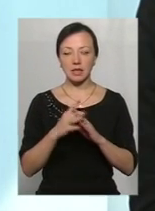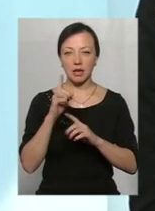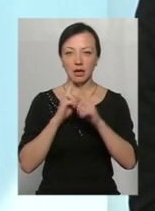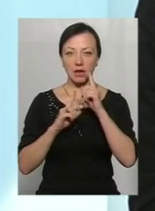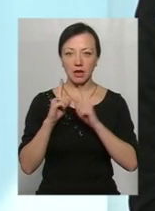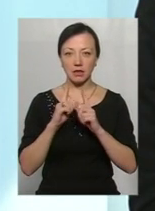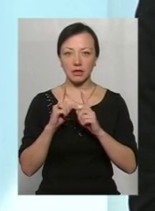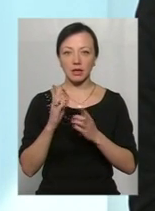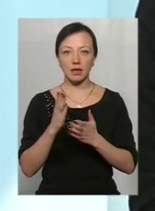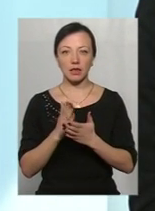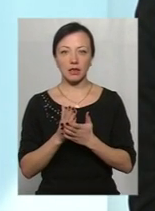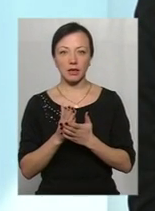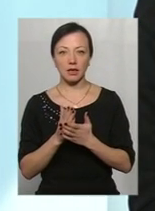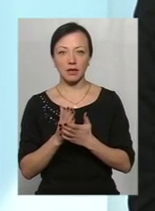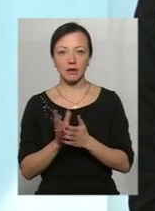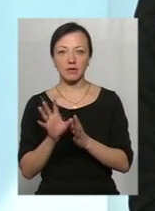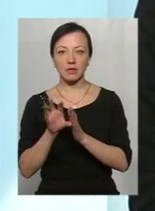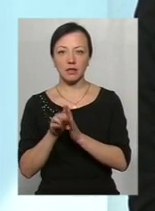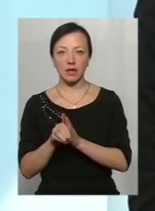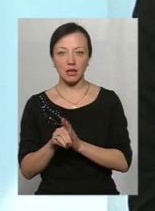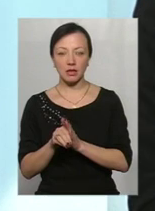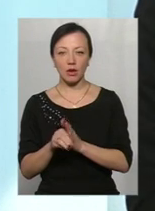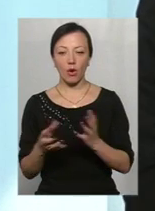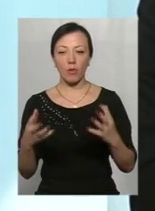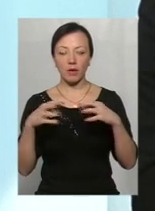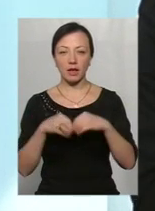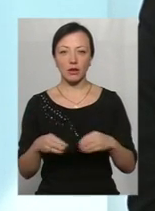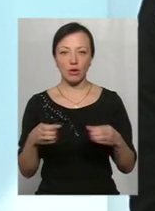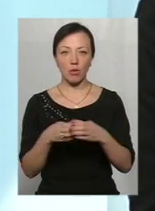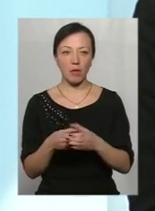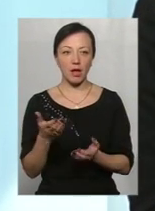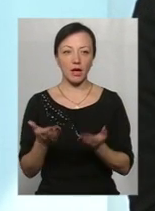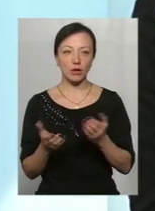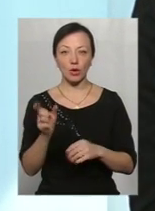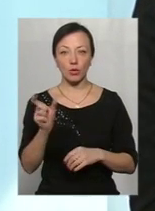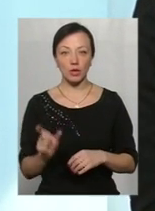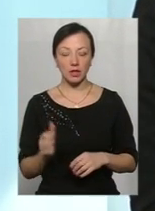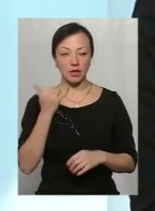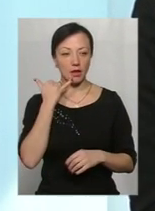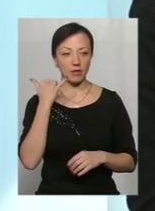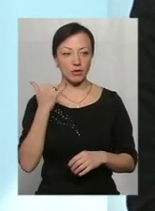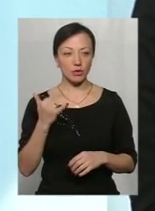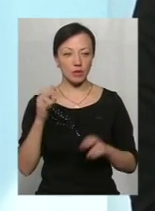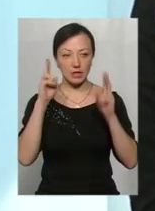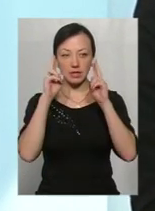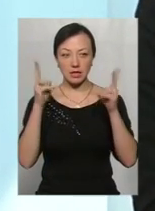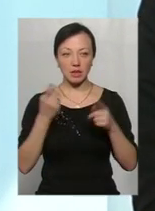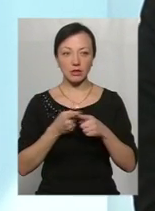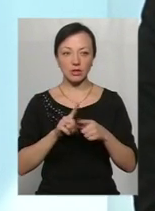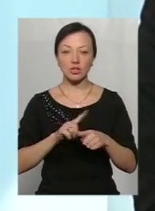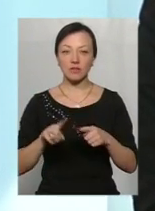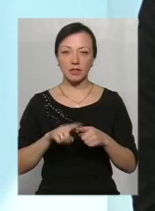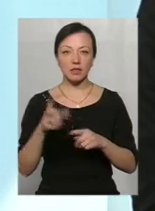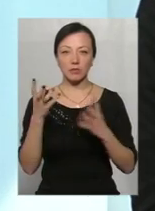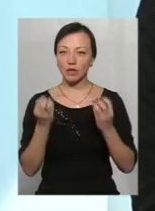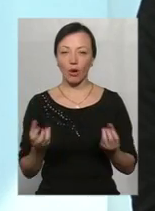є зараз у складі об'єднання громади. Якщо людина, яка телефонує, не знає цього, скоріш за все,